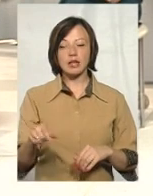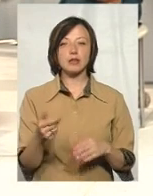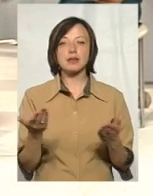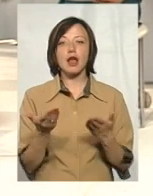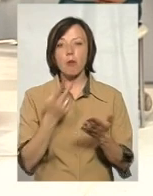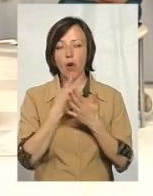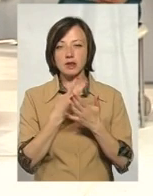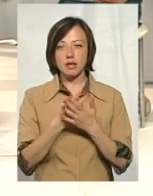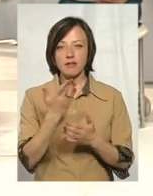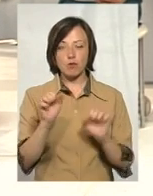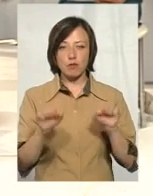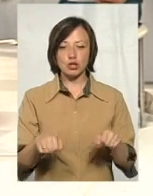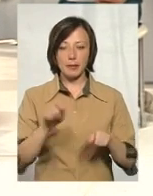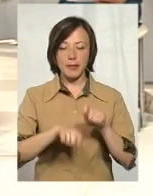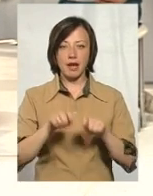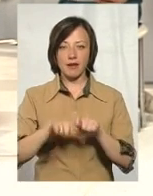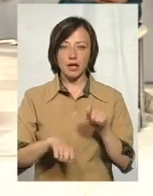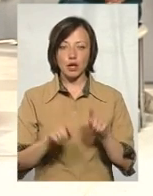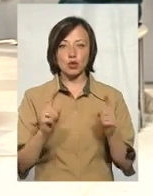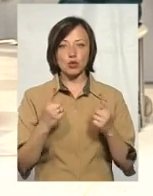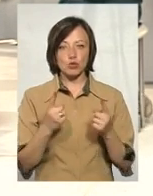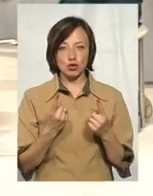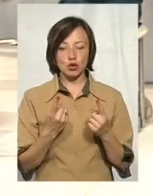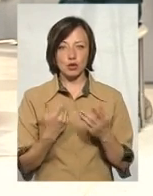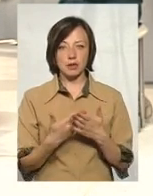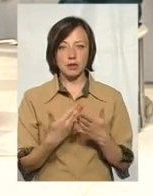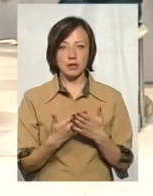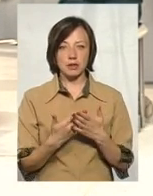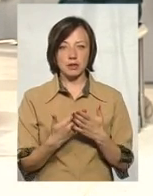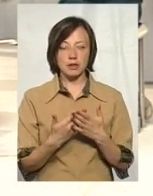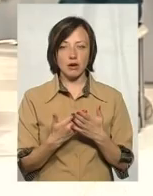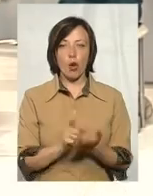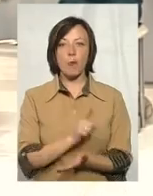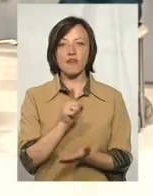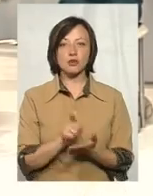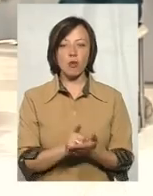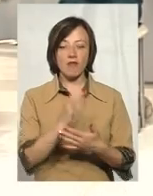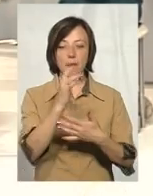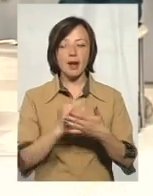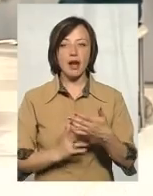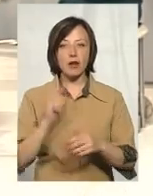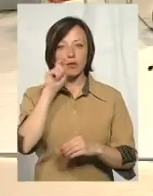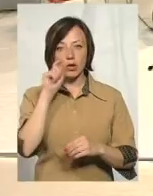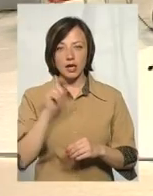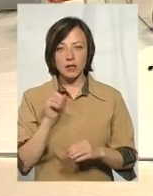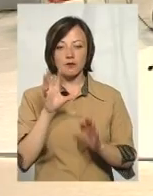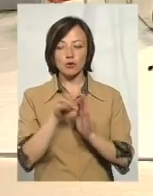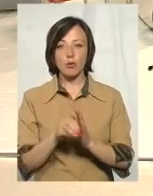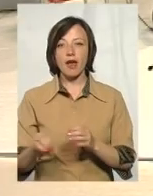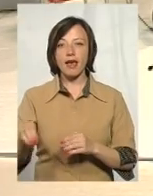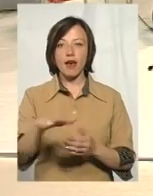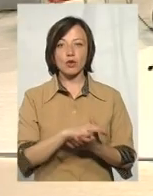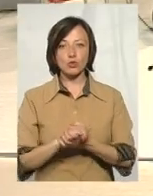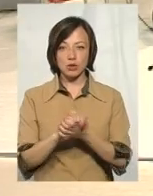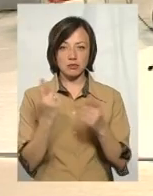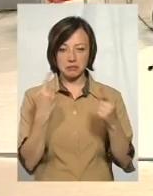якими показниками ви можете перевірити? Тому що, скажімо, от той обов'язковий перелік в Україні і в тому самому Євросоюзі,